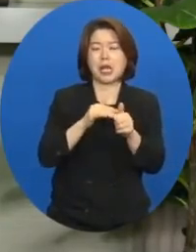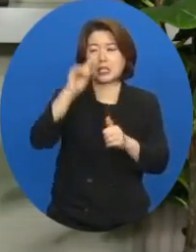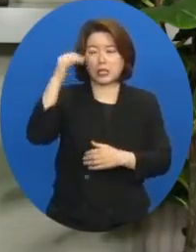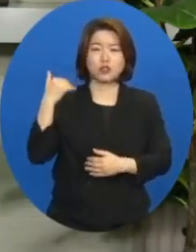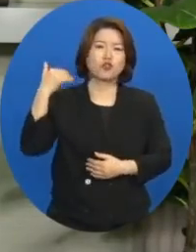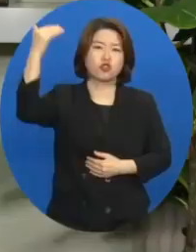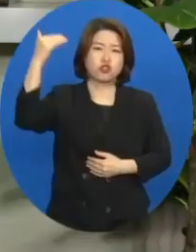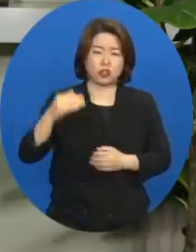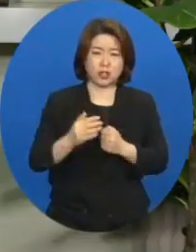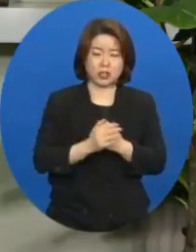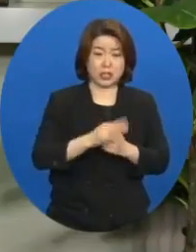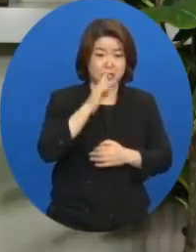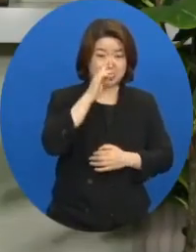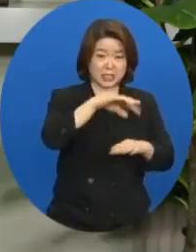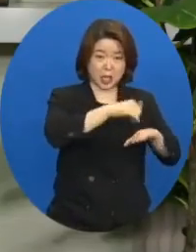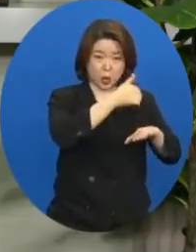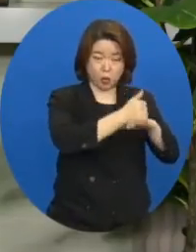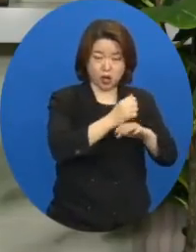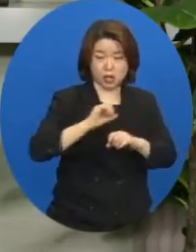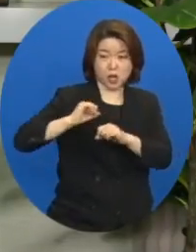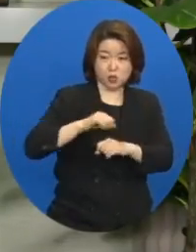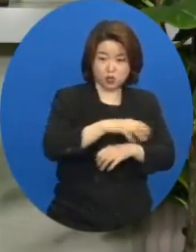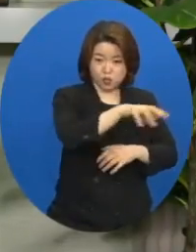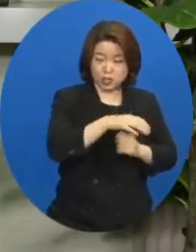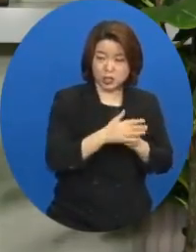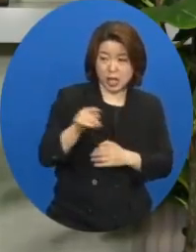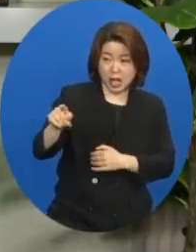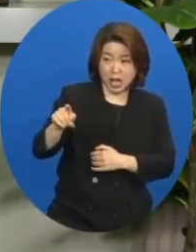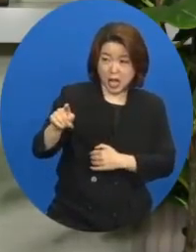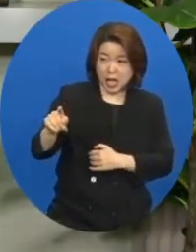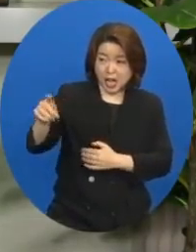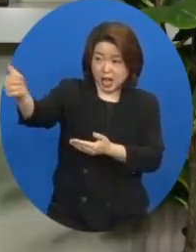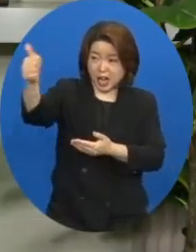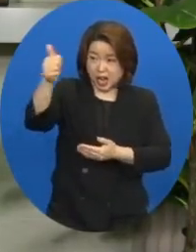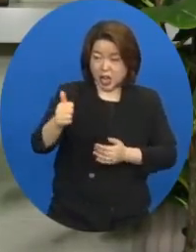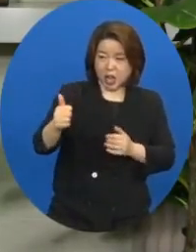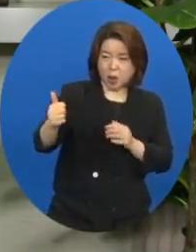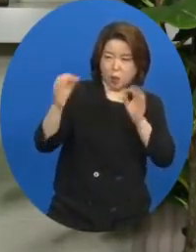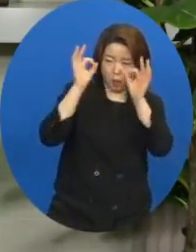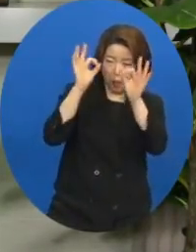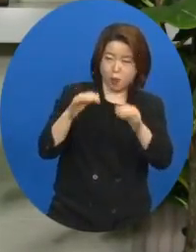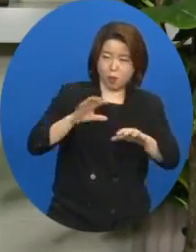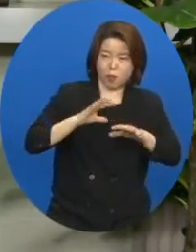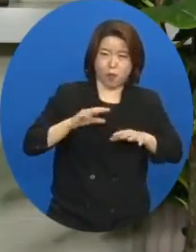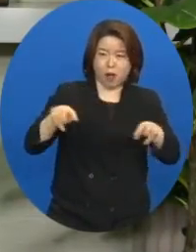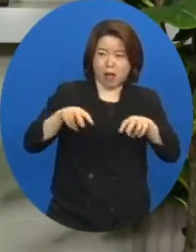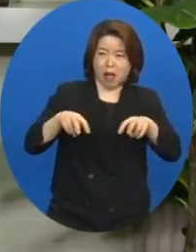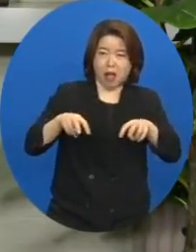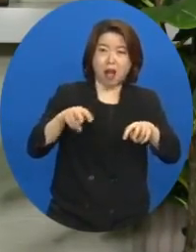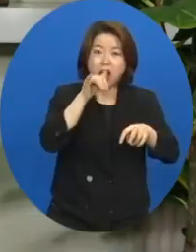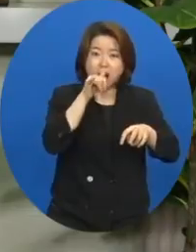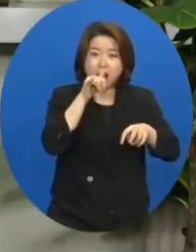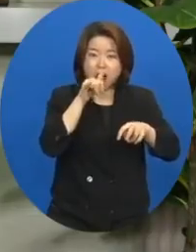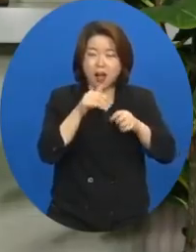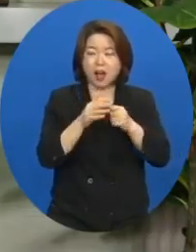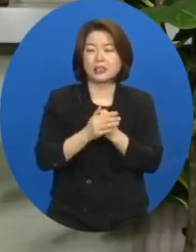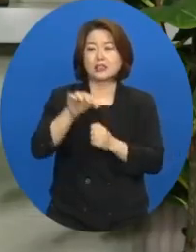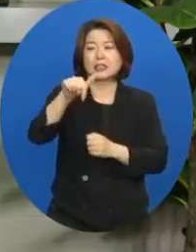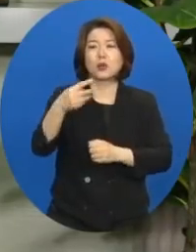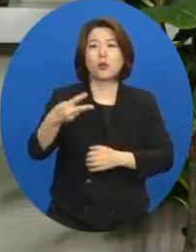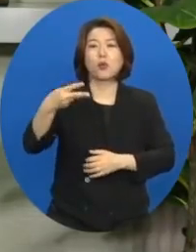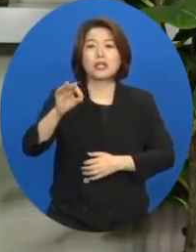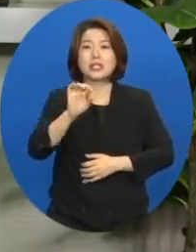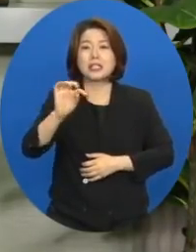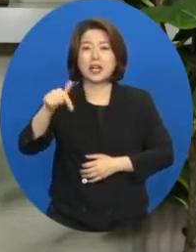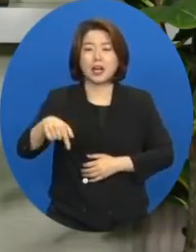사울왕과 그 군사들이 골리앗 앞에서 두려워 떨었지요. 그 골리앗이 어디 사람이냐